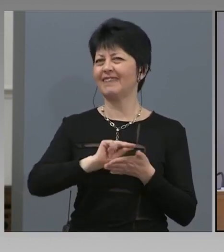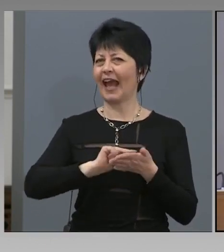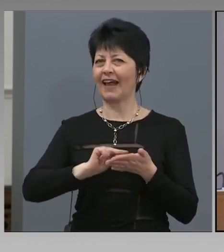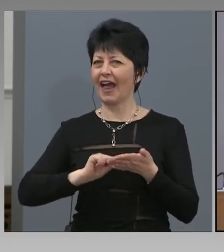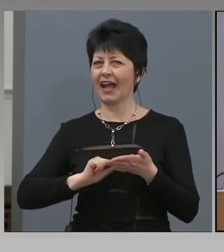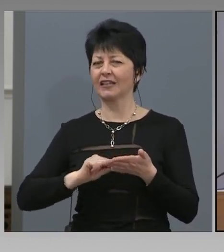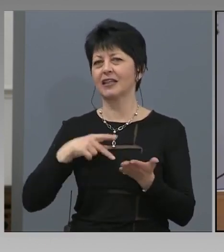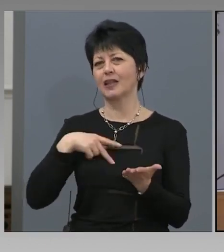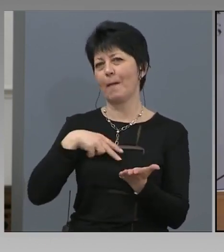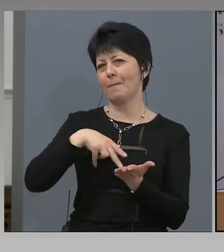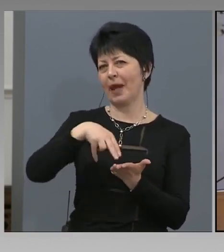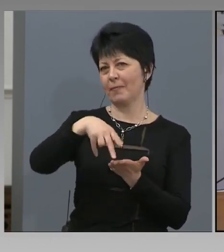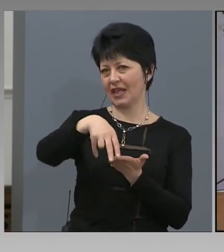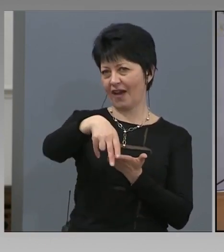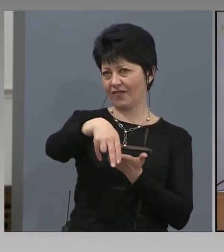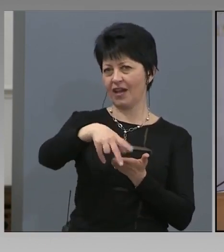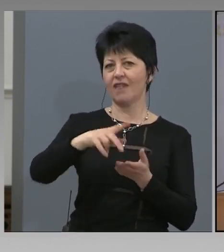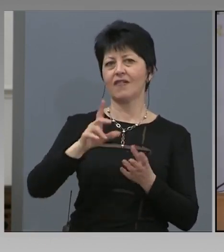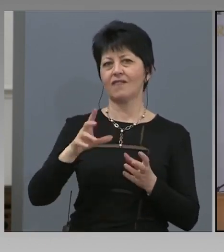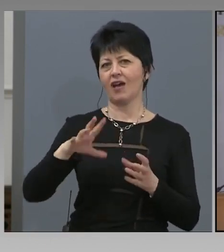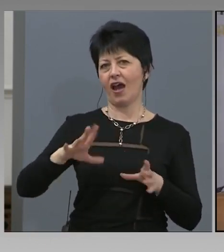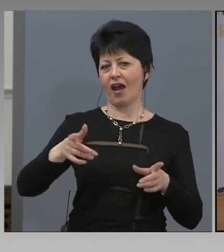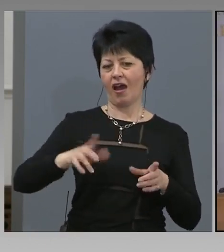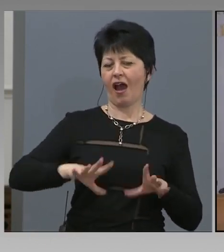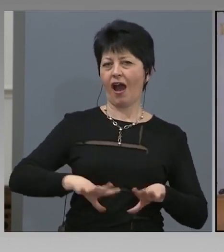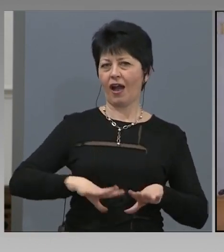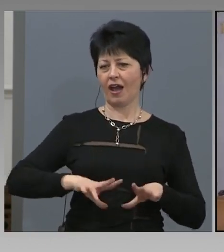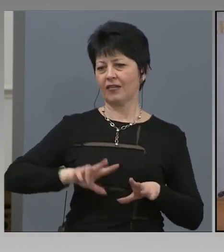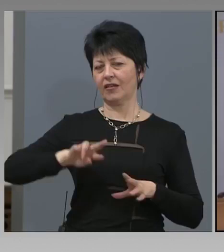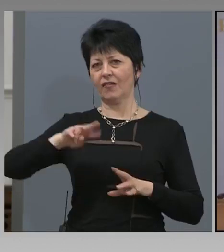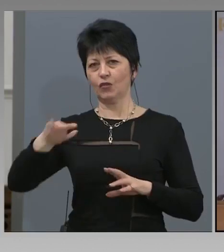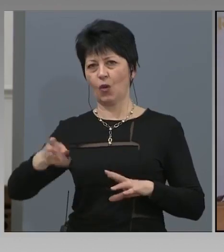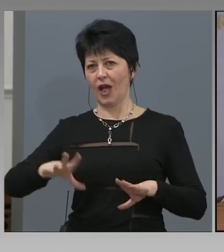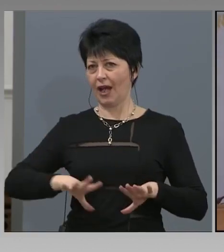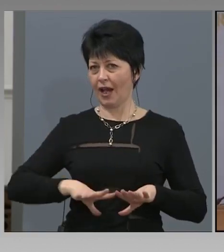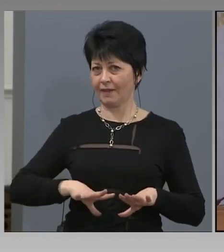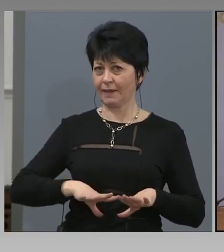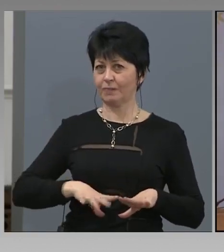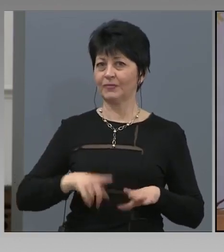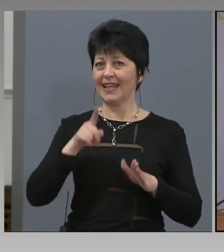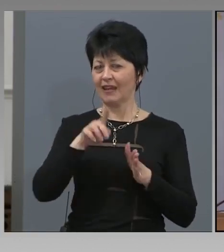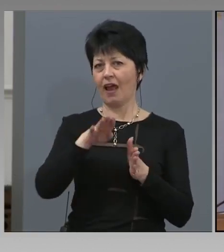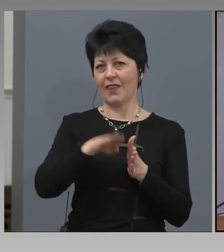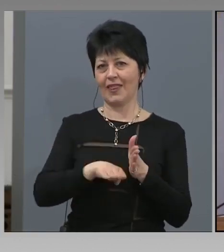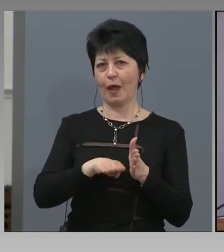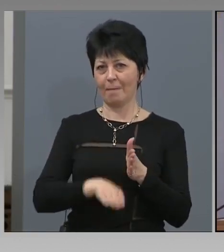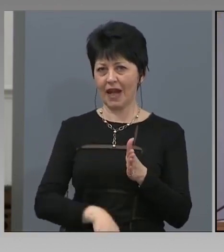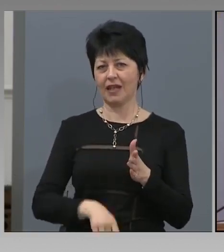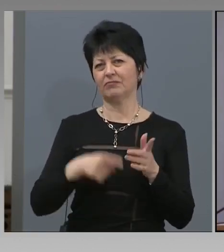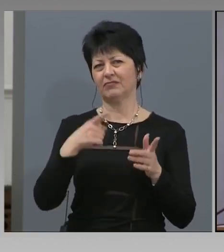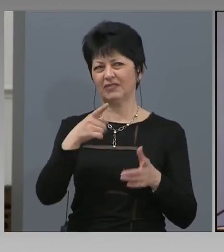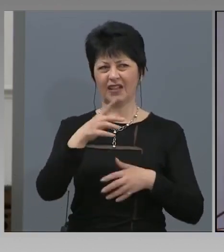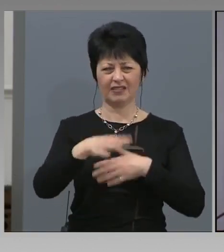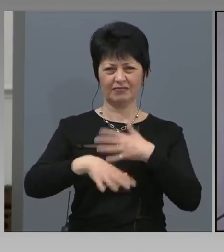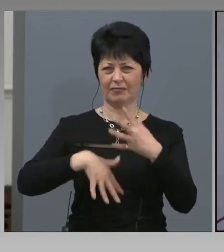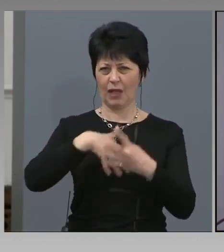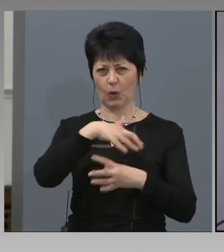за преминаване от една област в друга. Това коментирано ли? Т.е. да намалиме още повече бумажтината.